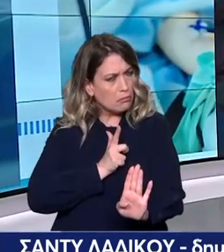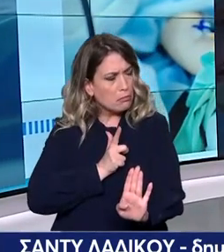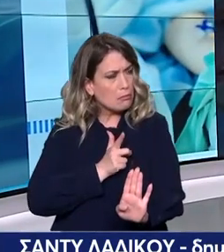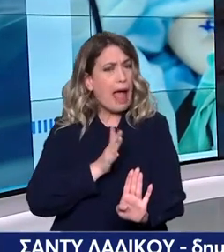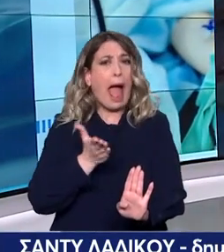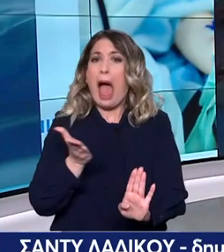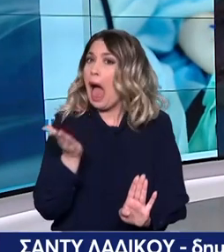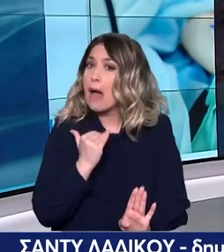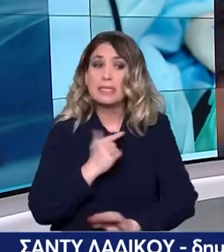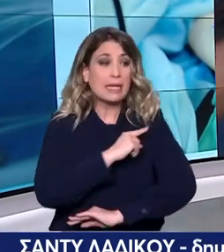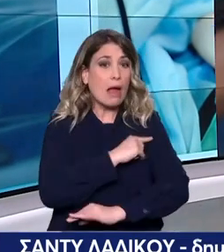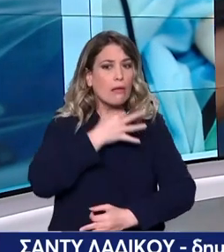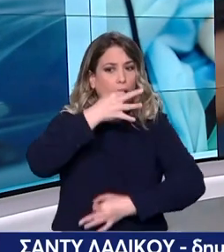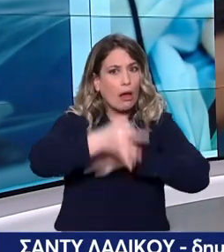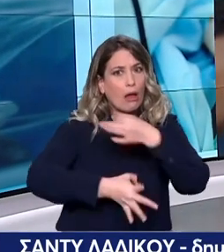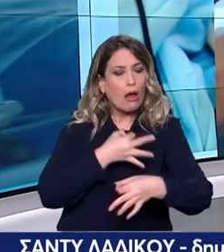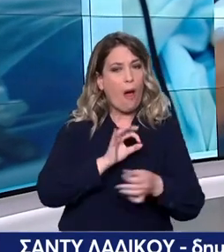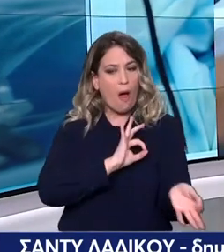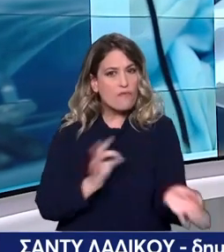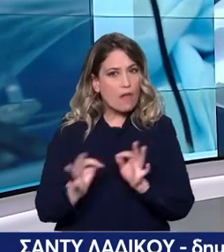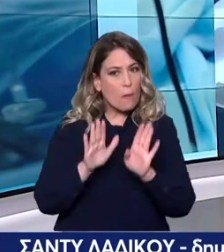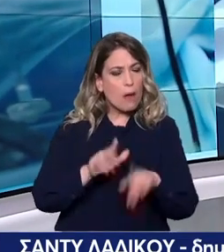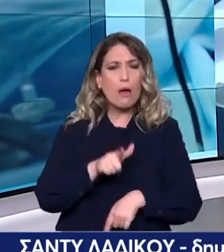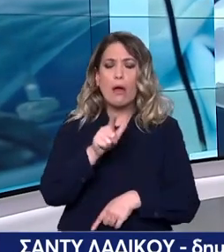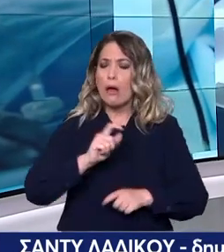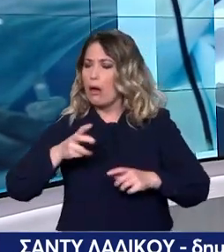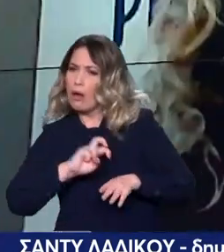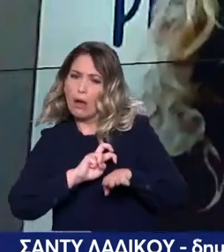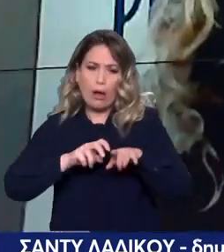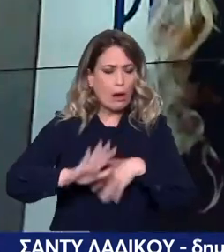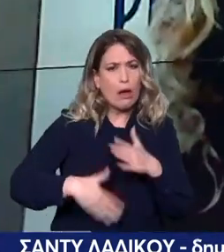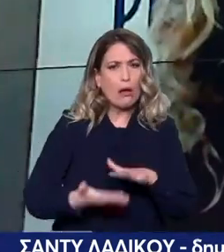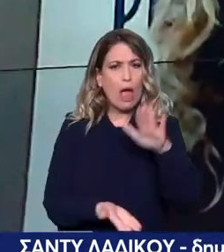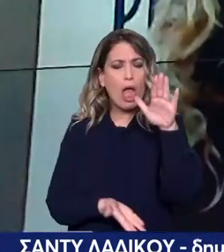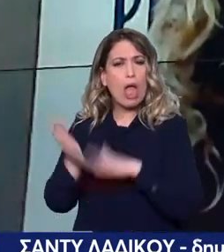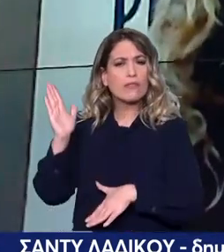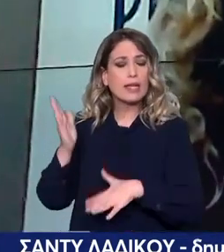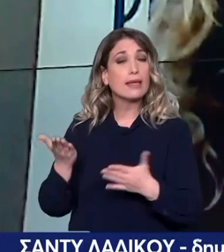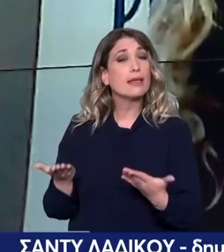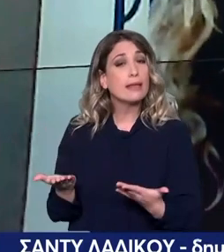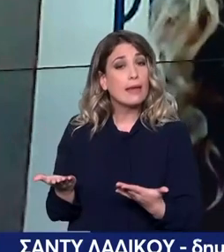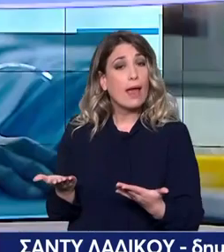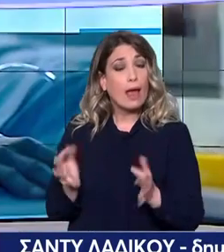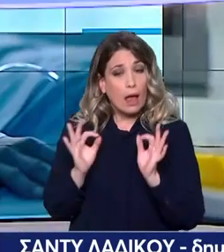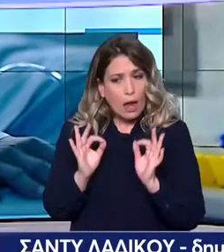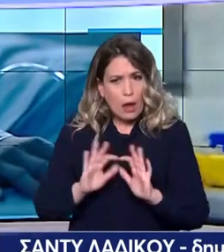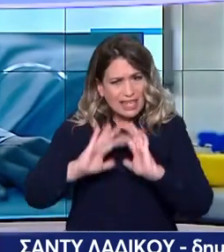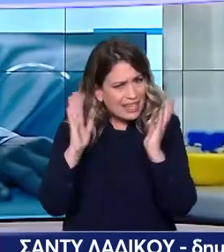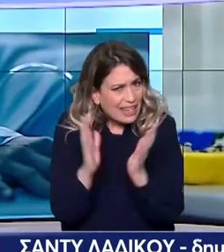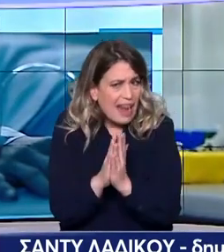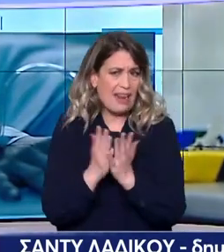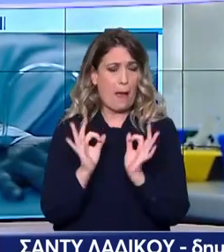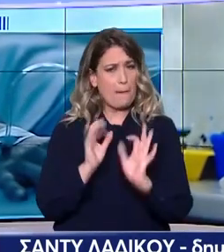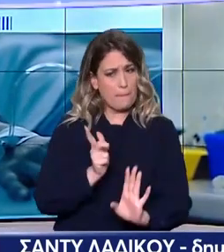ιατρικές οδηγίες και τις φαρμακευτικές οδηγίες, ενώ είχε ζητηθεί από τον αρμόδιο γιατρό να λάβουν μια ενημέρωση